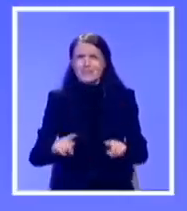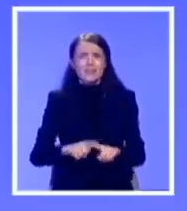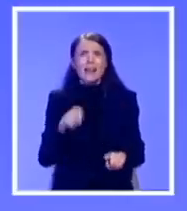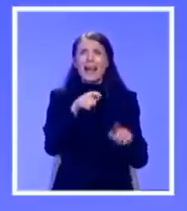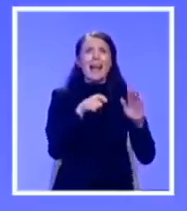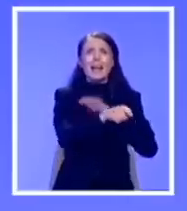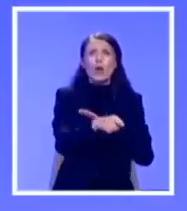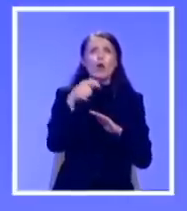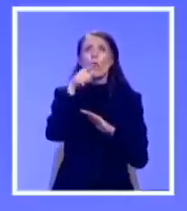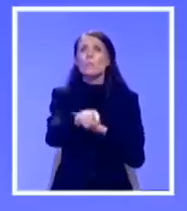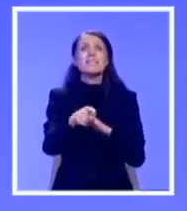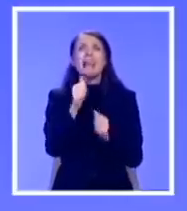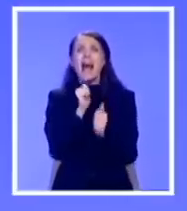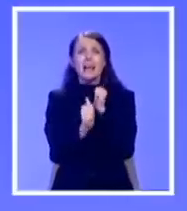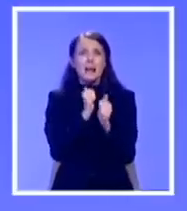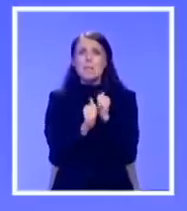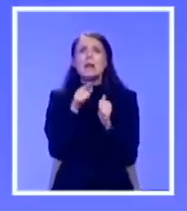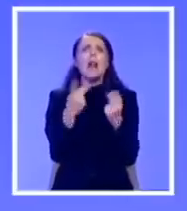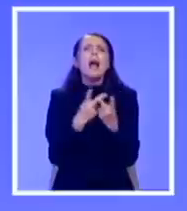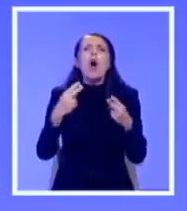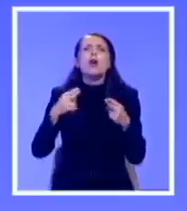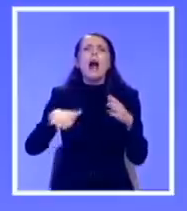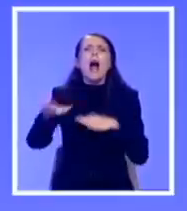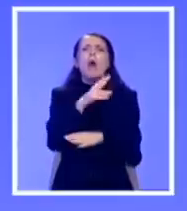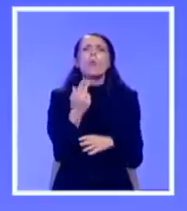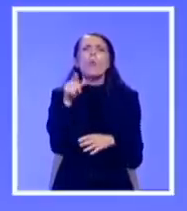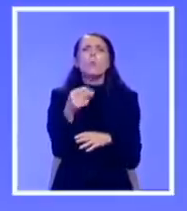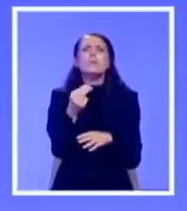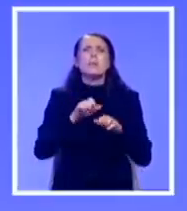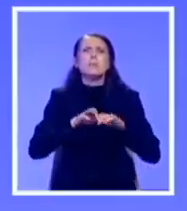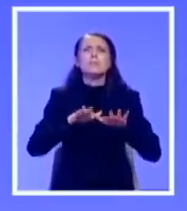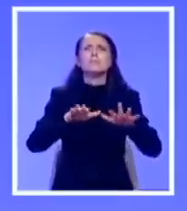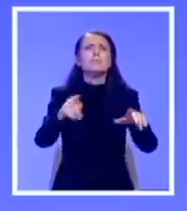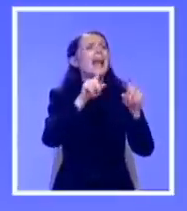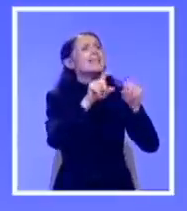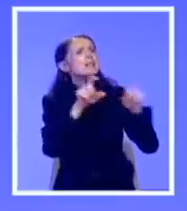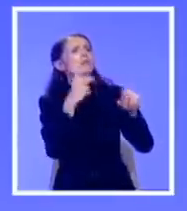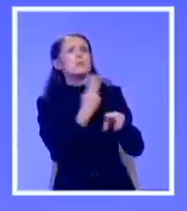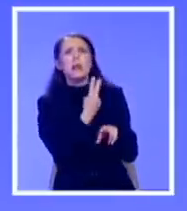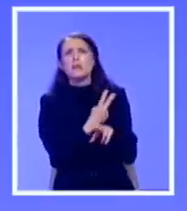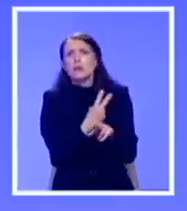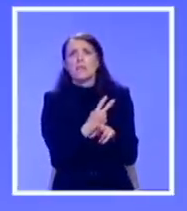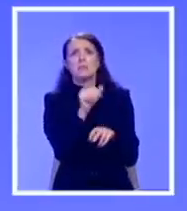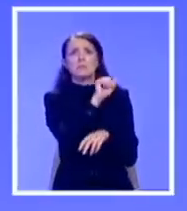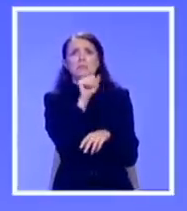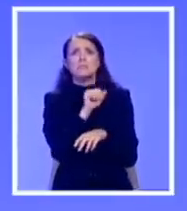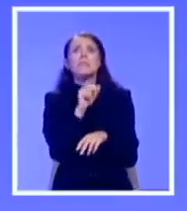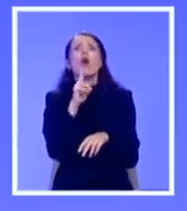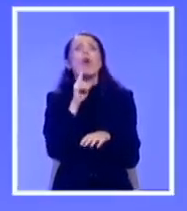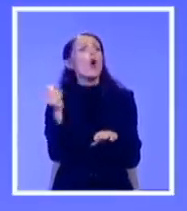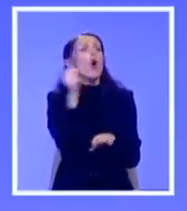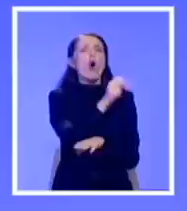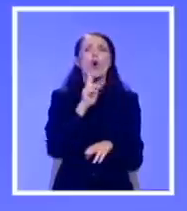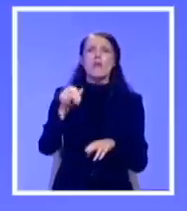Srbiju, kao neka neizlečiva kancerogina bolest. Institucije ne postoje, one su zbrisane. Institucije ma upravljaju ljudi koji imaju lažne diplome,